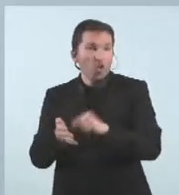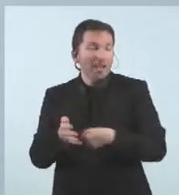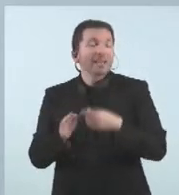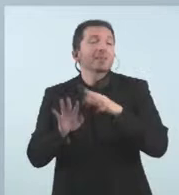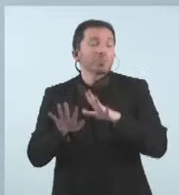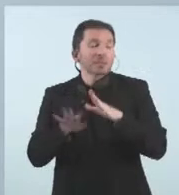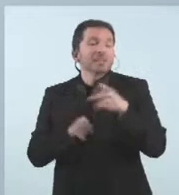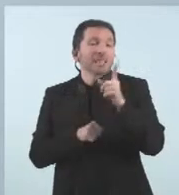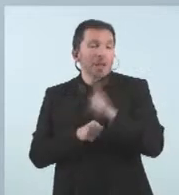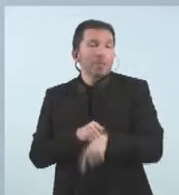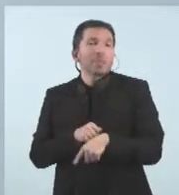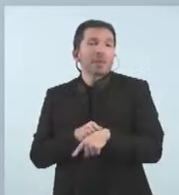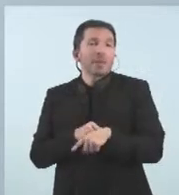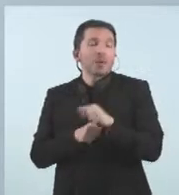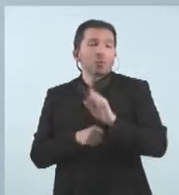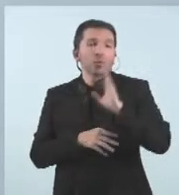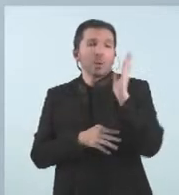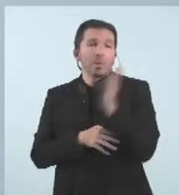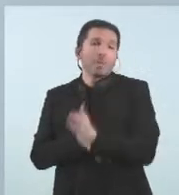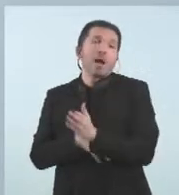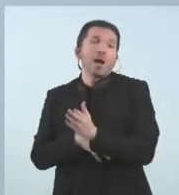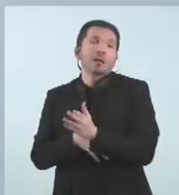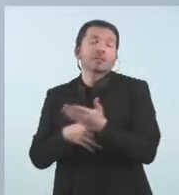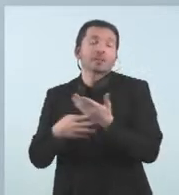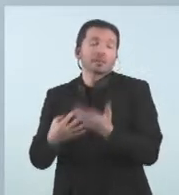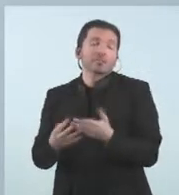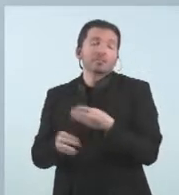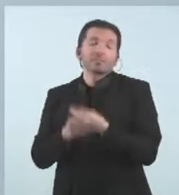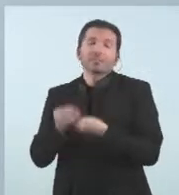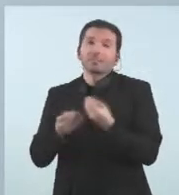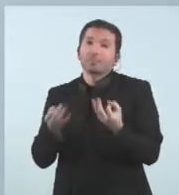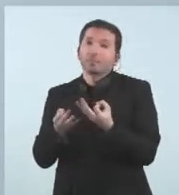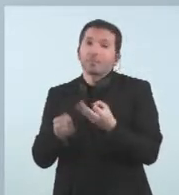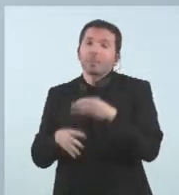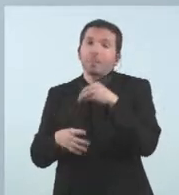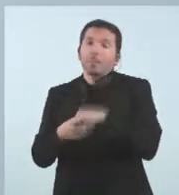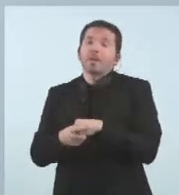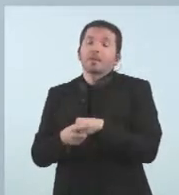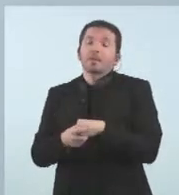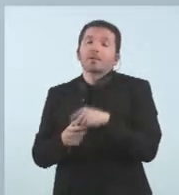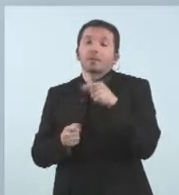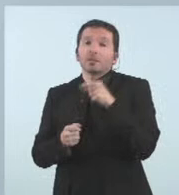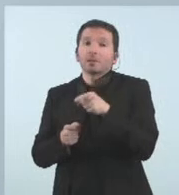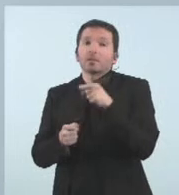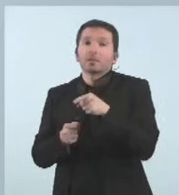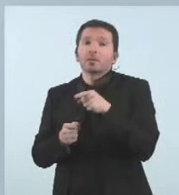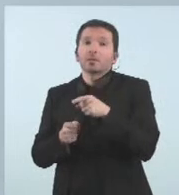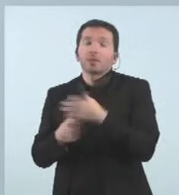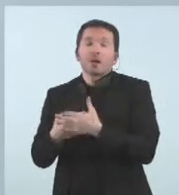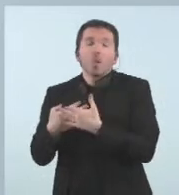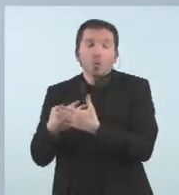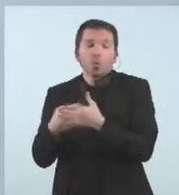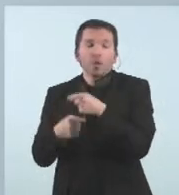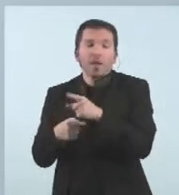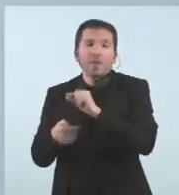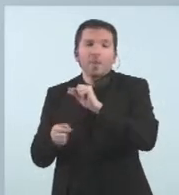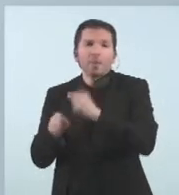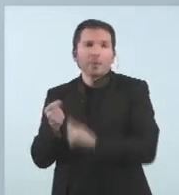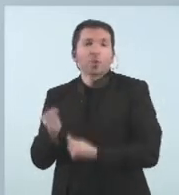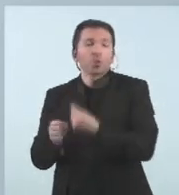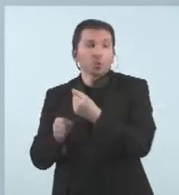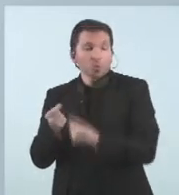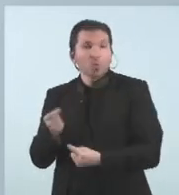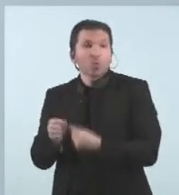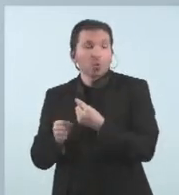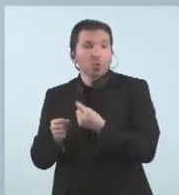impacte, aquest impacte el que farem és, amb el marge de maniobra habitual que tenim al voltant del pressupost, considerem que